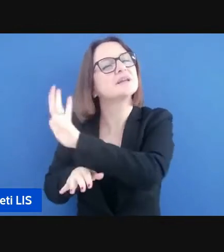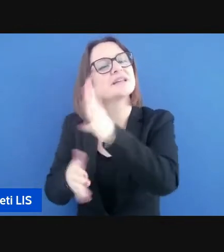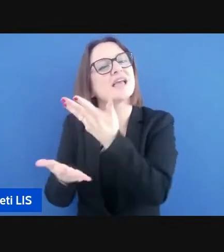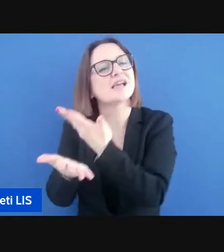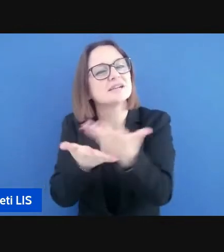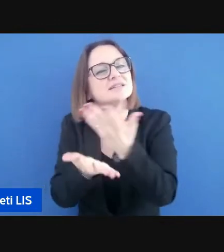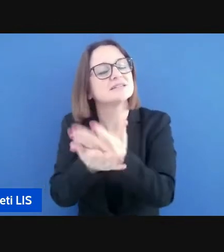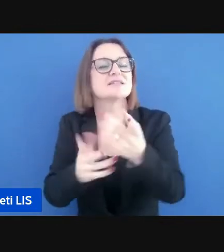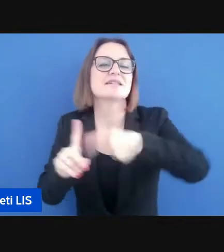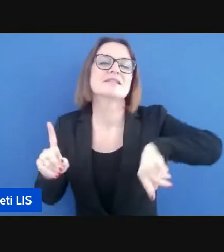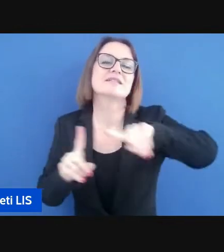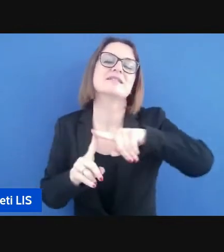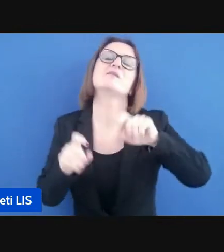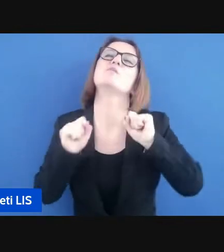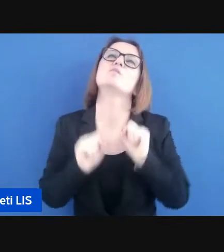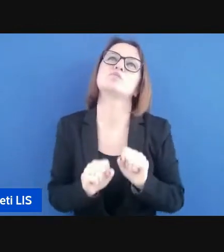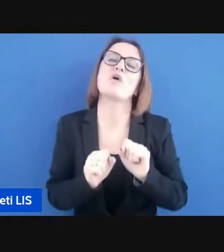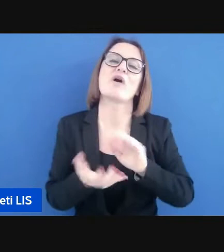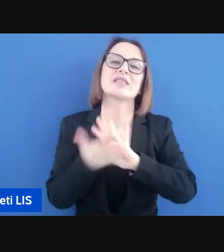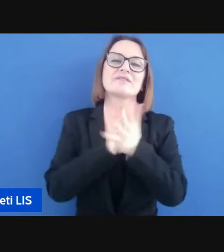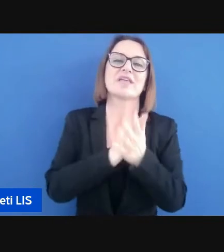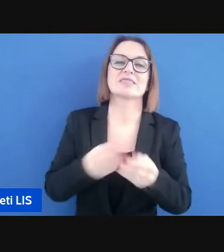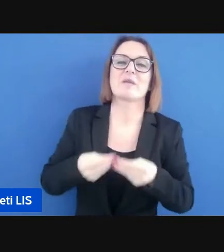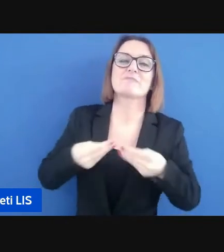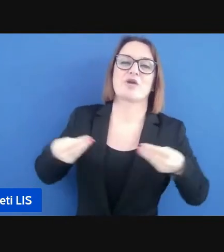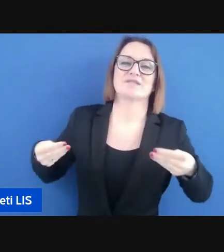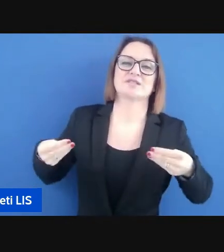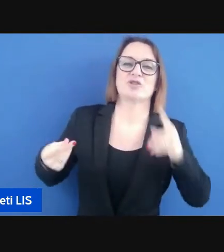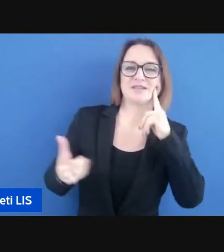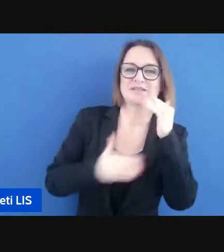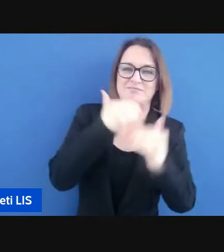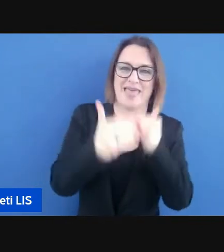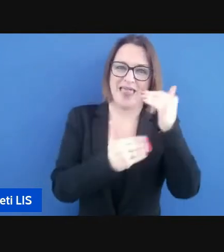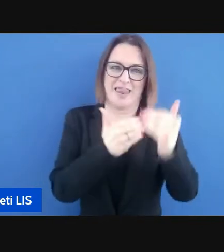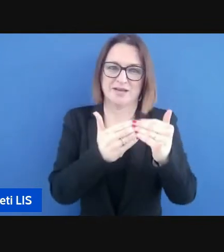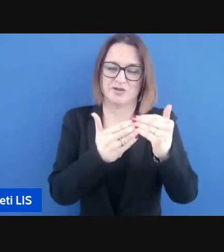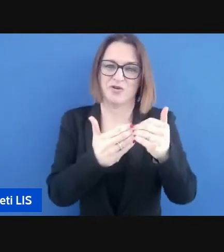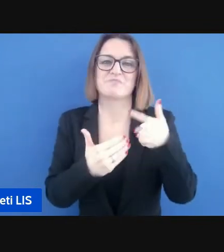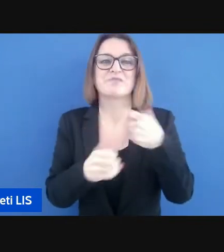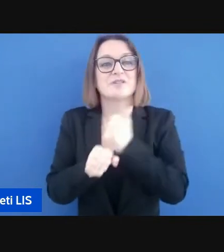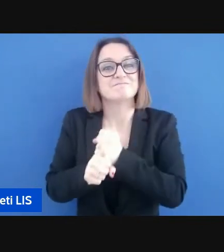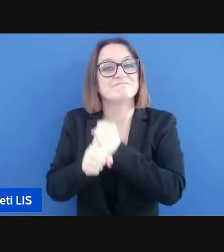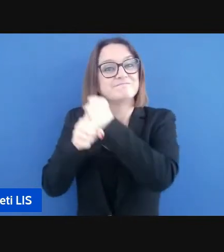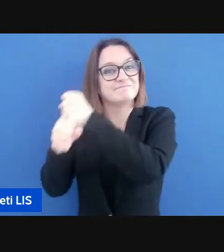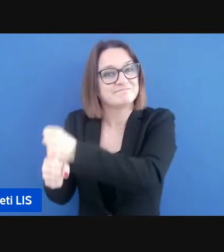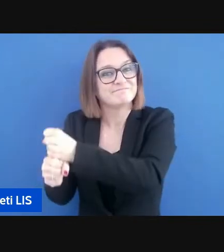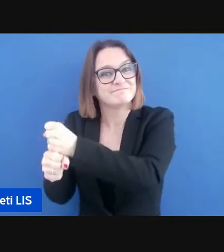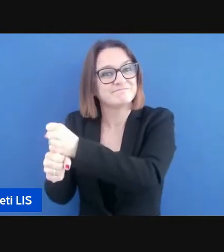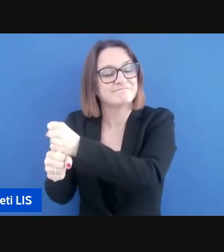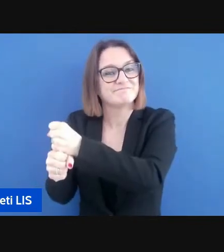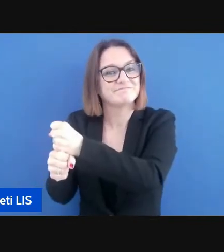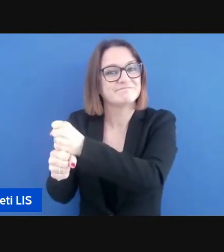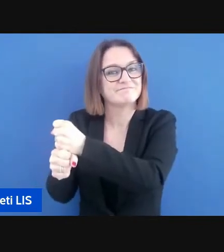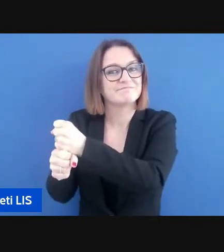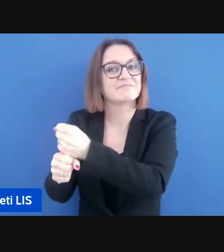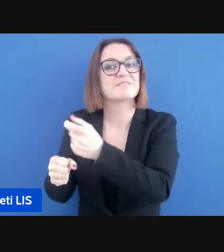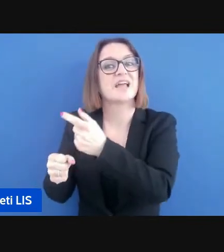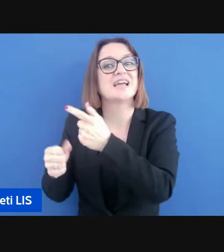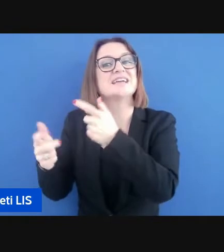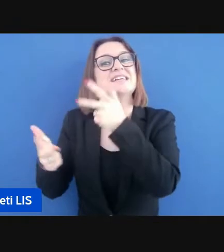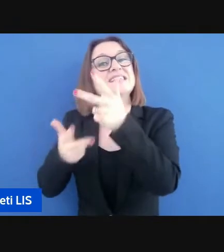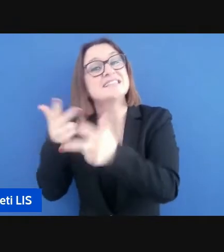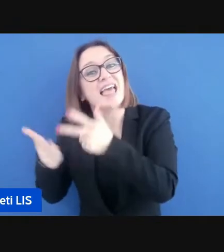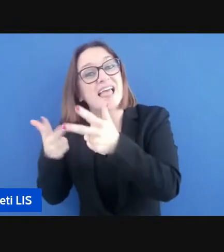tutti noi possiamo essere professionisti migliori lascio quindi segni e